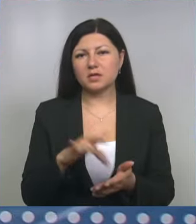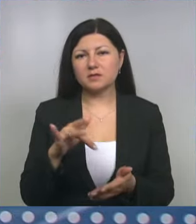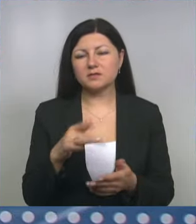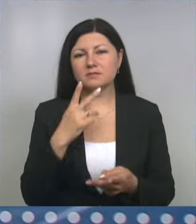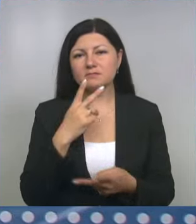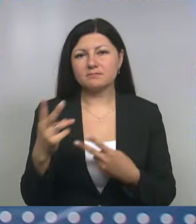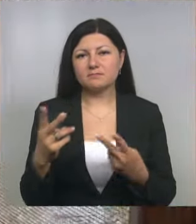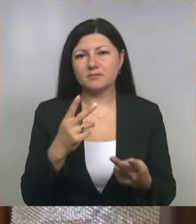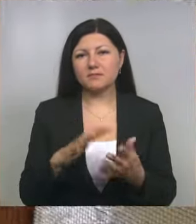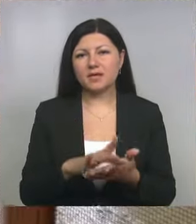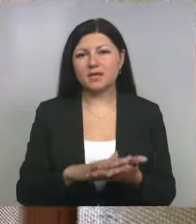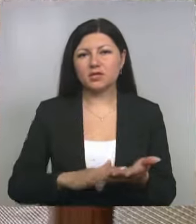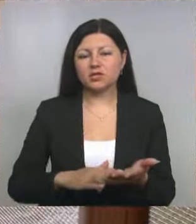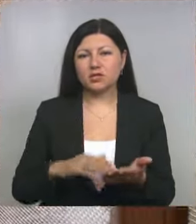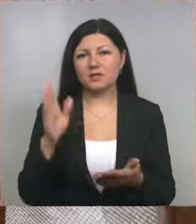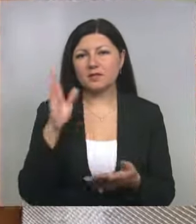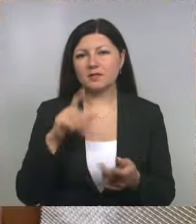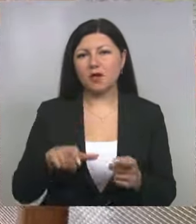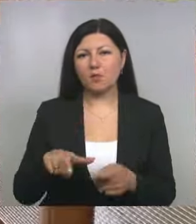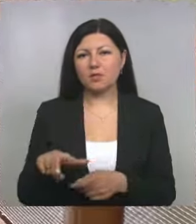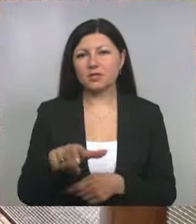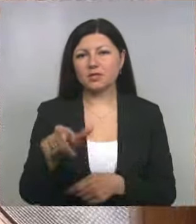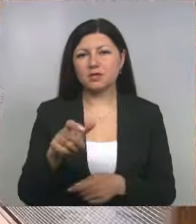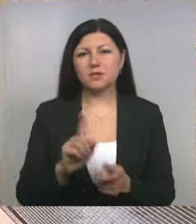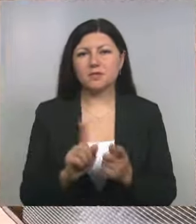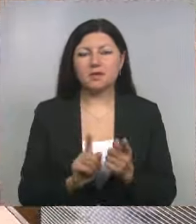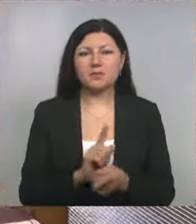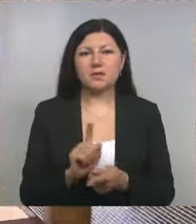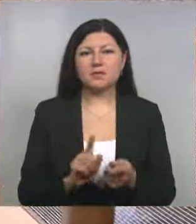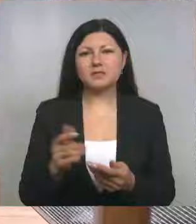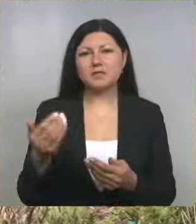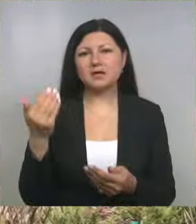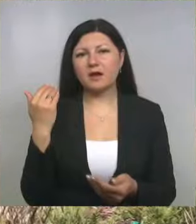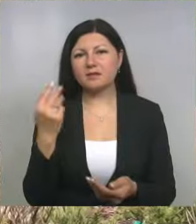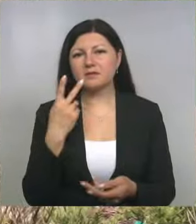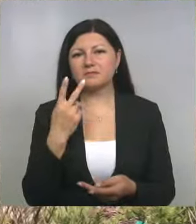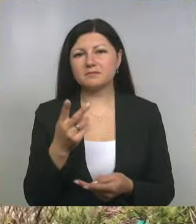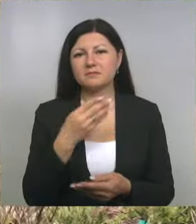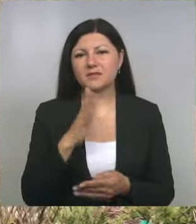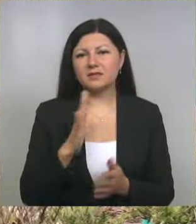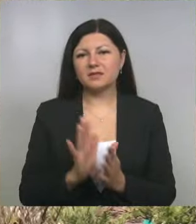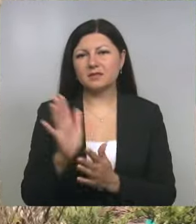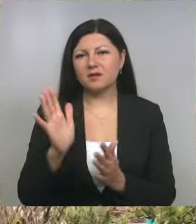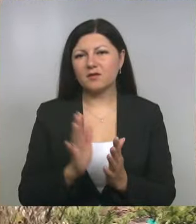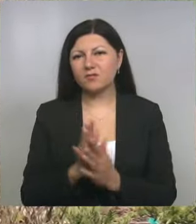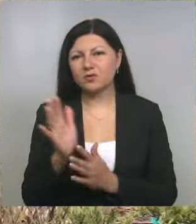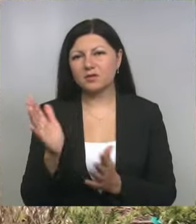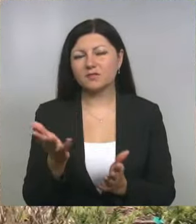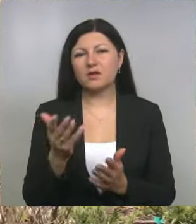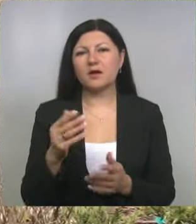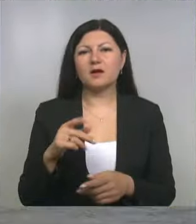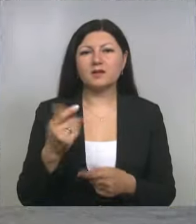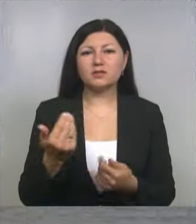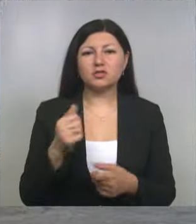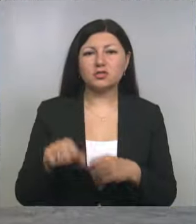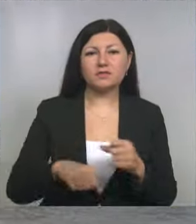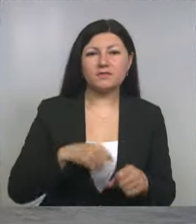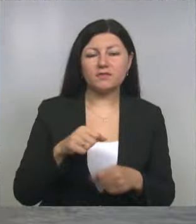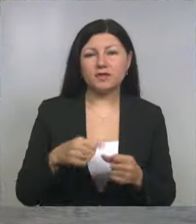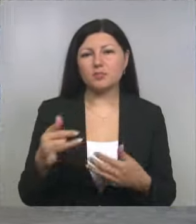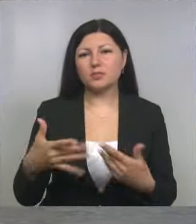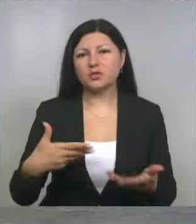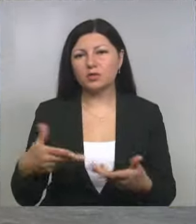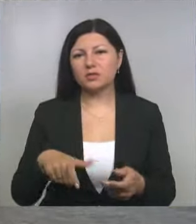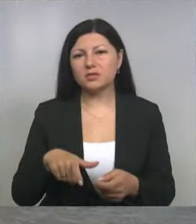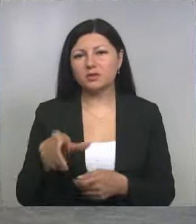продолжение набережной. Преобразились ранее непримечательные заросшие травой места. Велопешеходные дорожки от